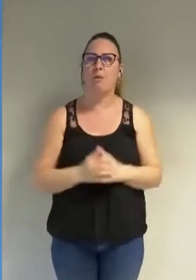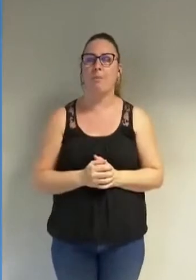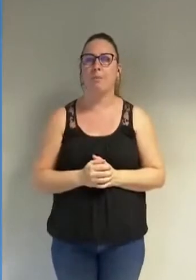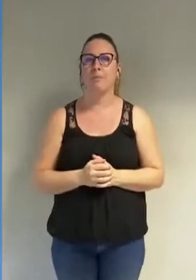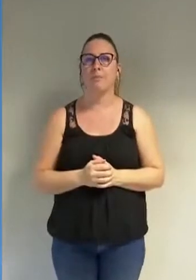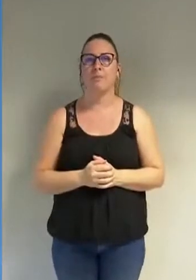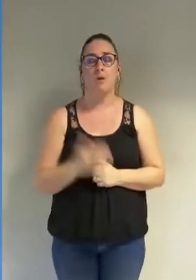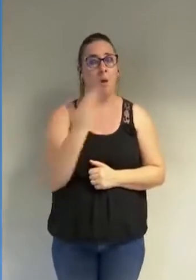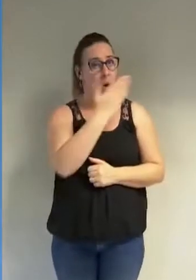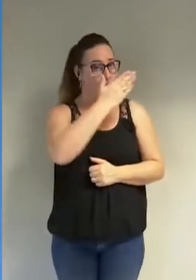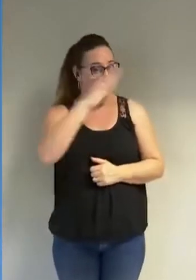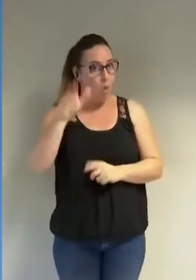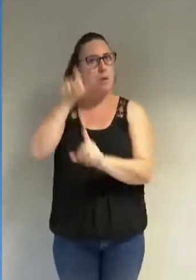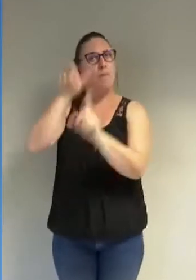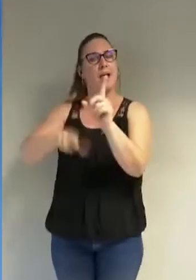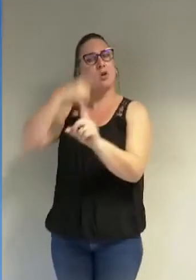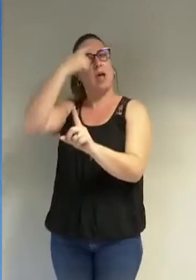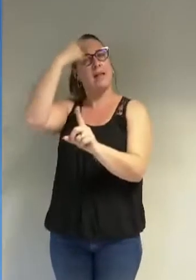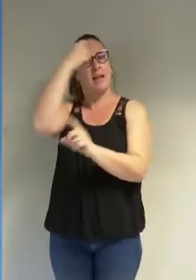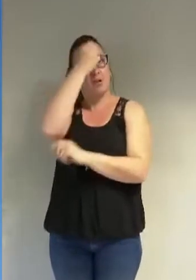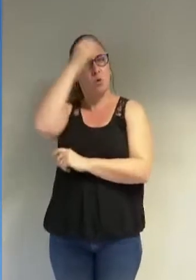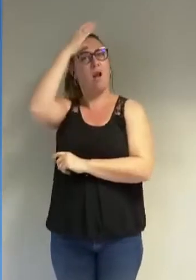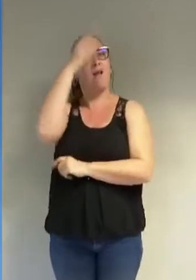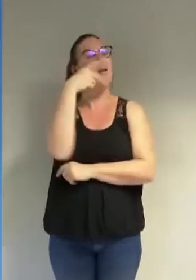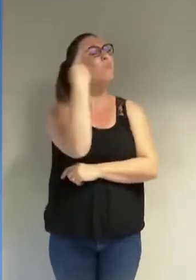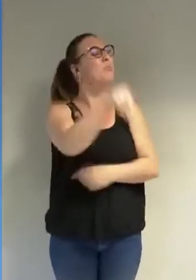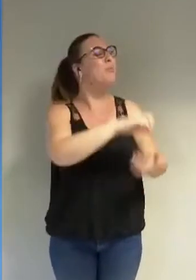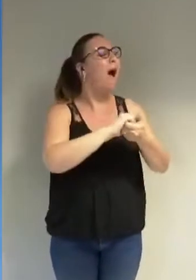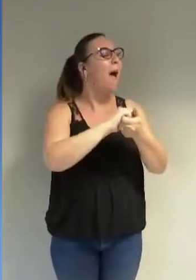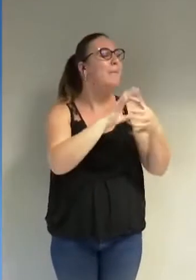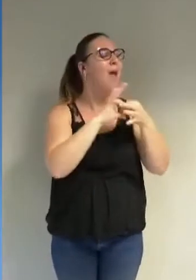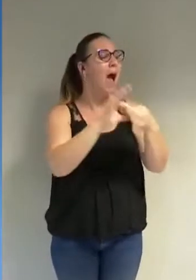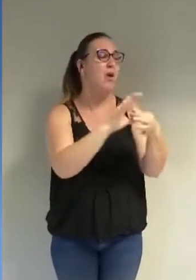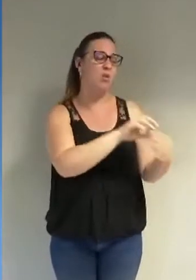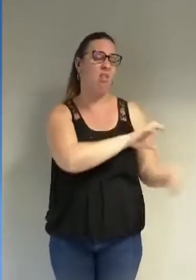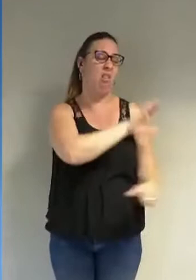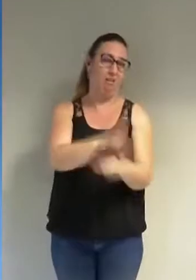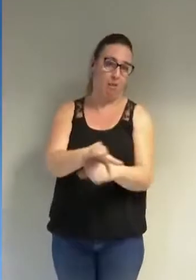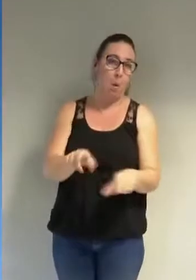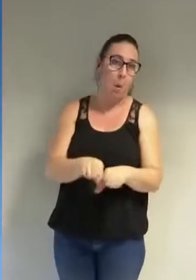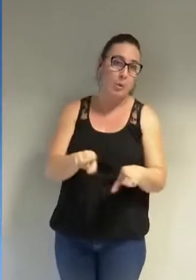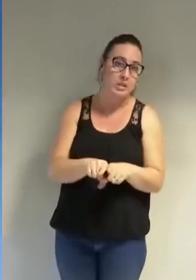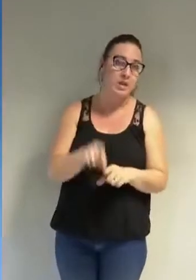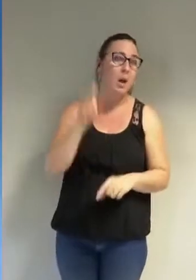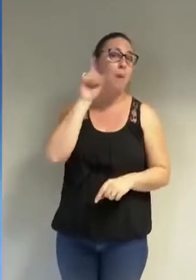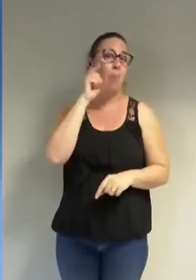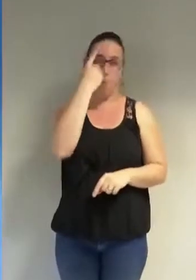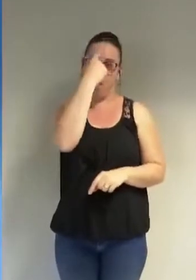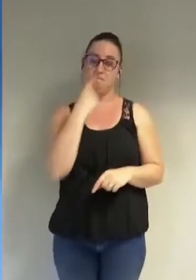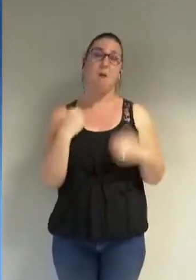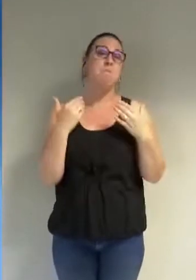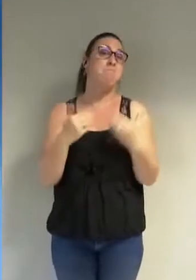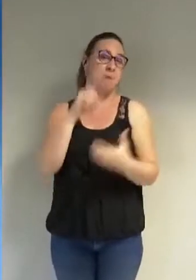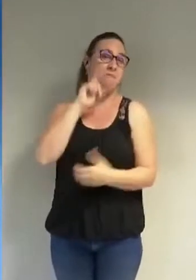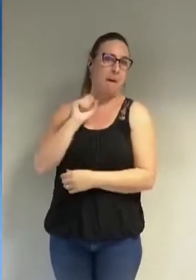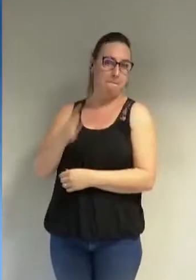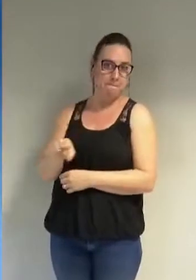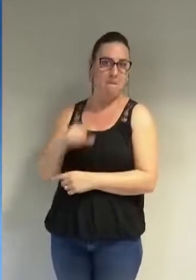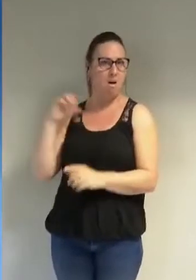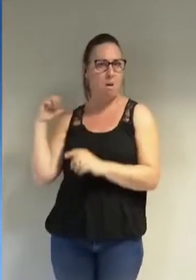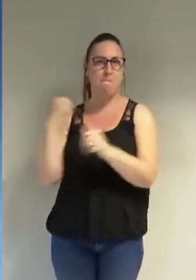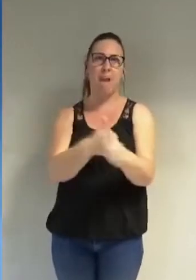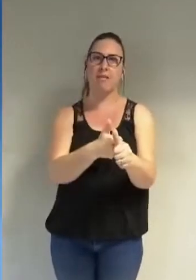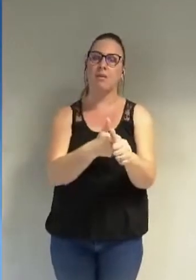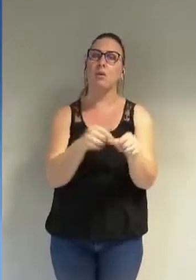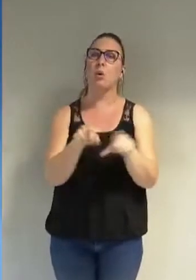évoquer un autre intellectuel que vos amis de l'alliance citoyenne n'apprécient pas non plus puisque toujours la même Taous Amouti a porté plainte